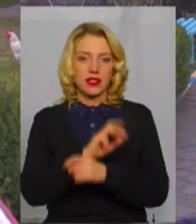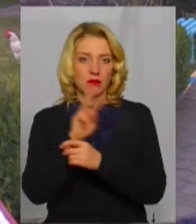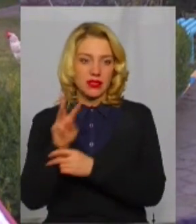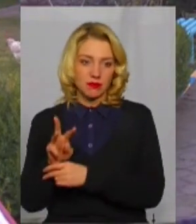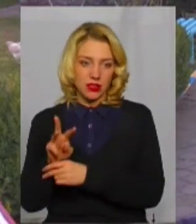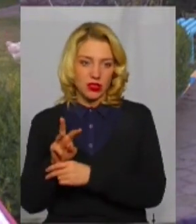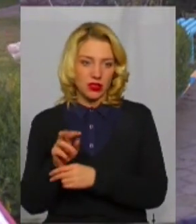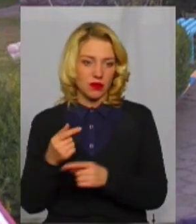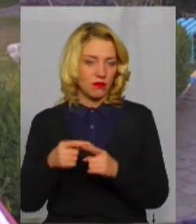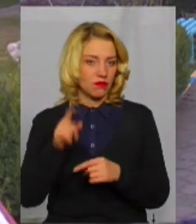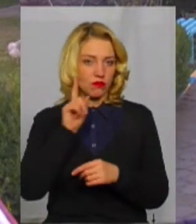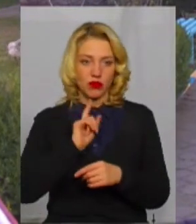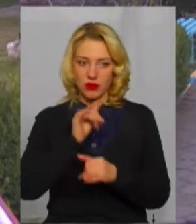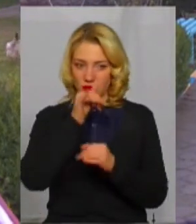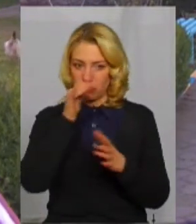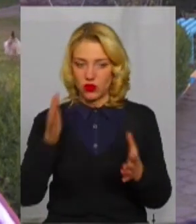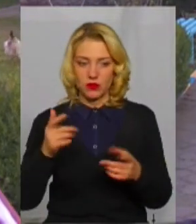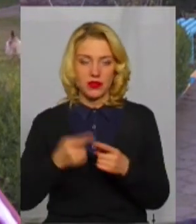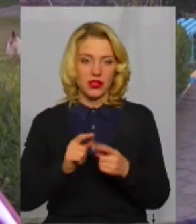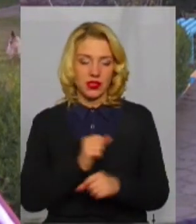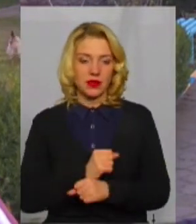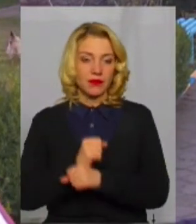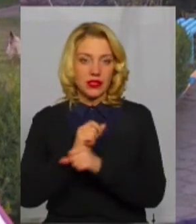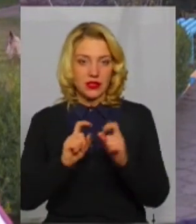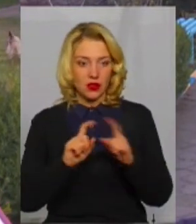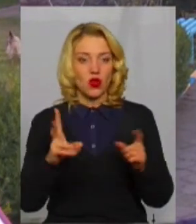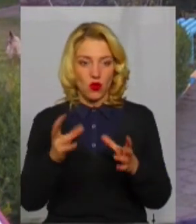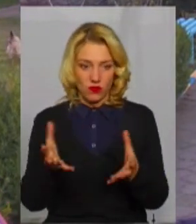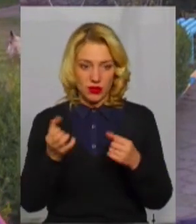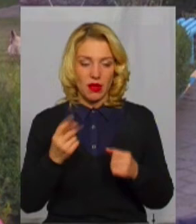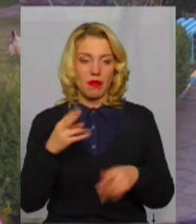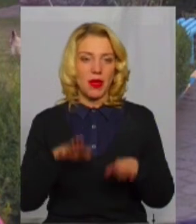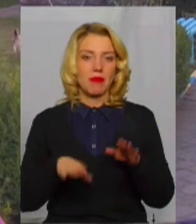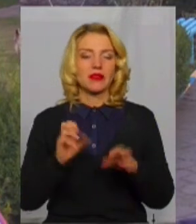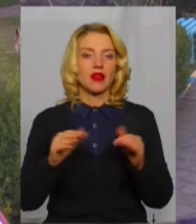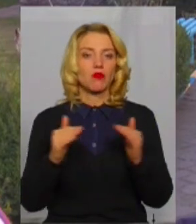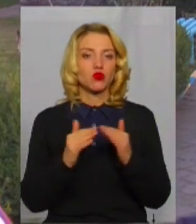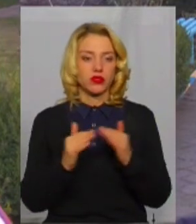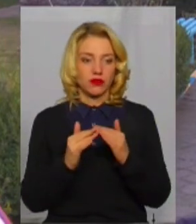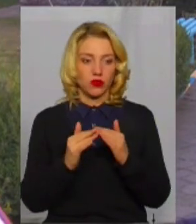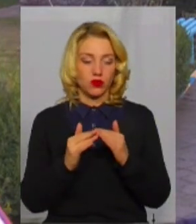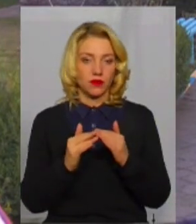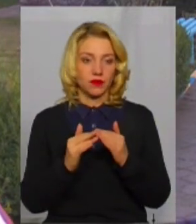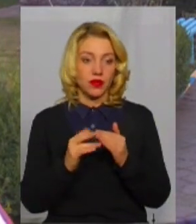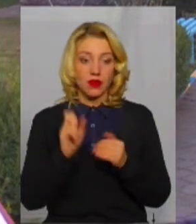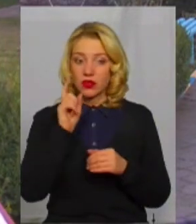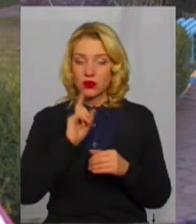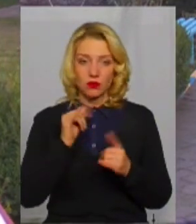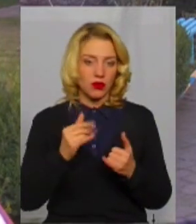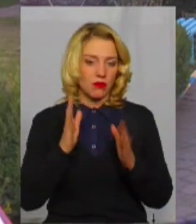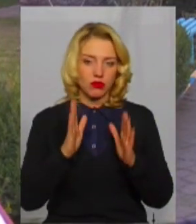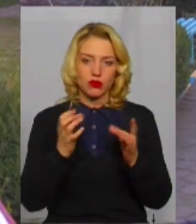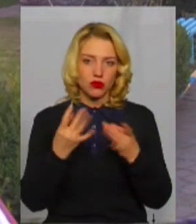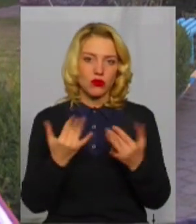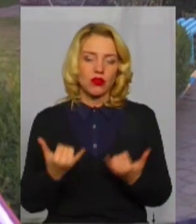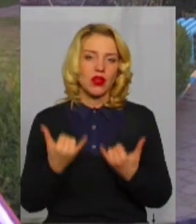її поки не можемо. Але візьмемо на баланс як будівлю, ну, поки тільки для збереження